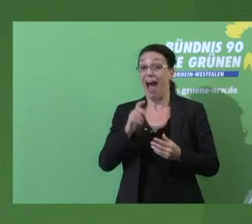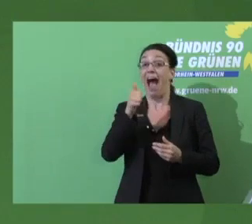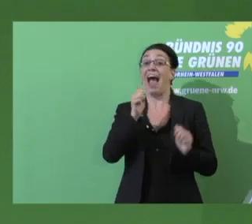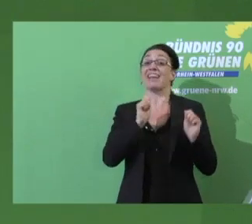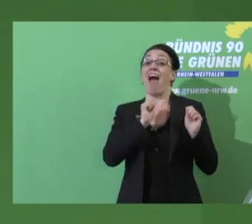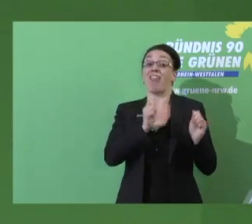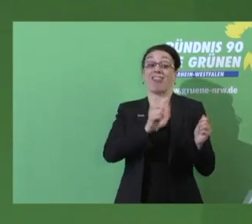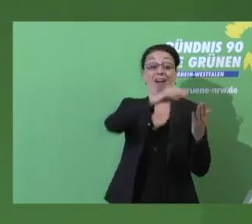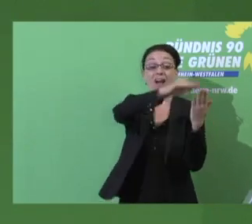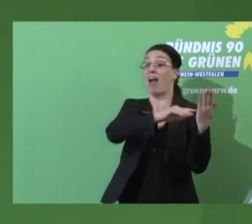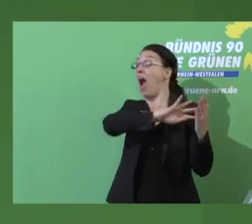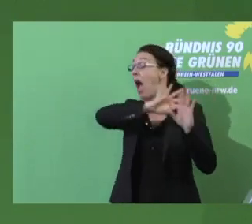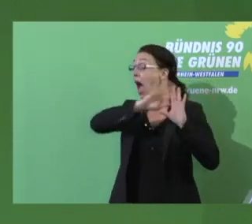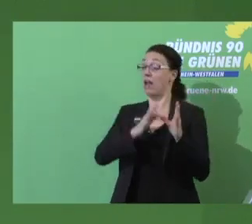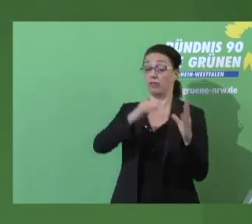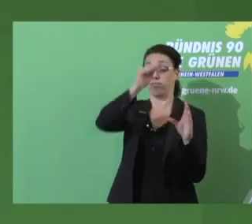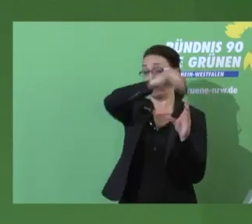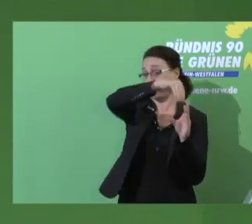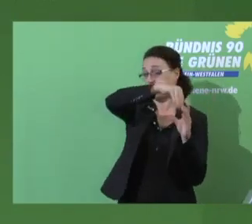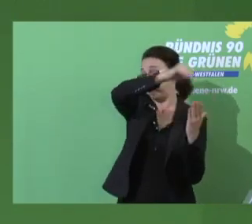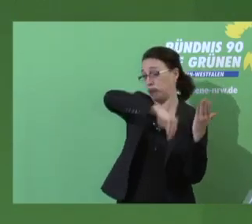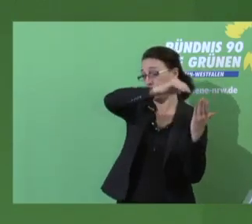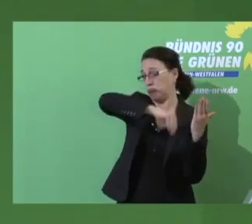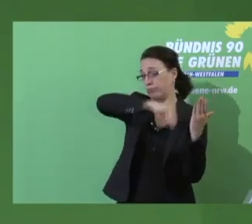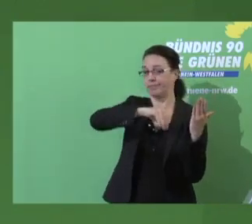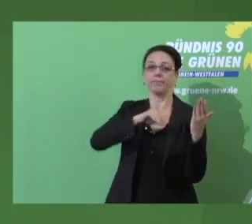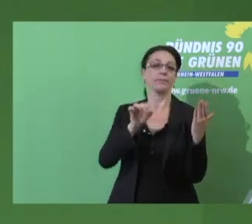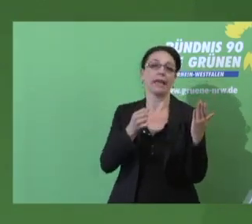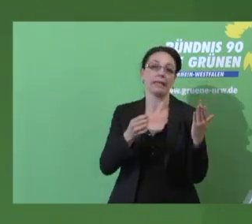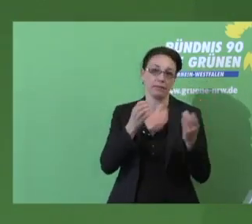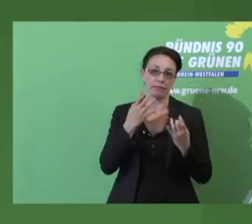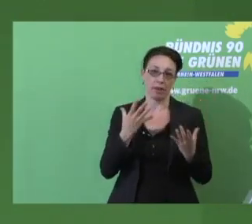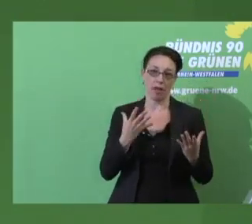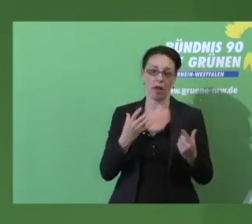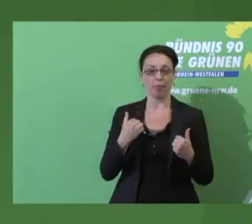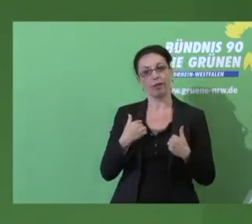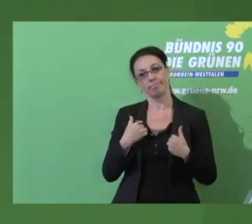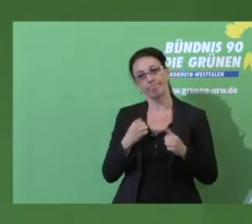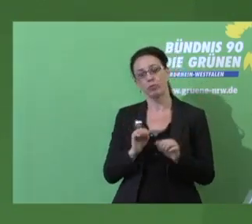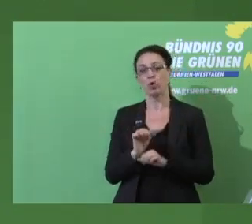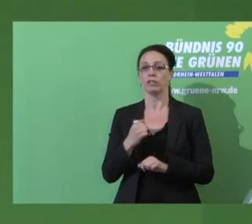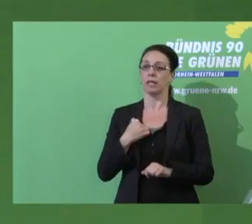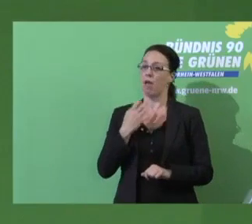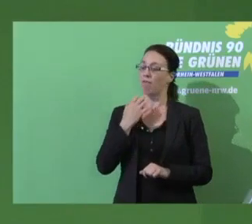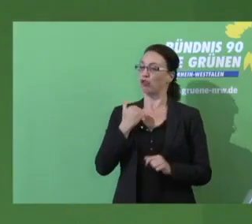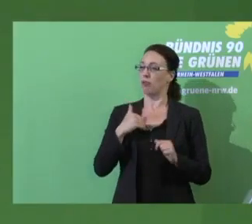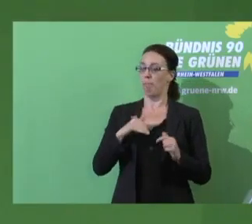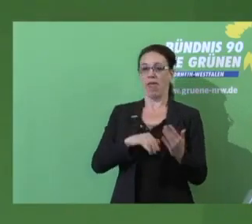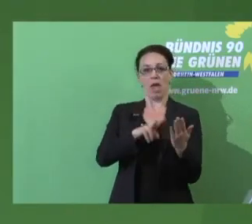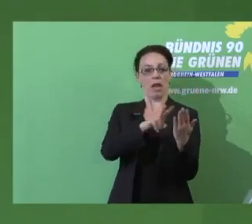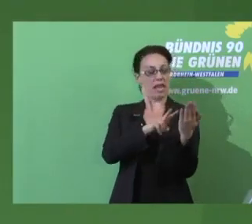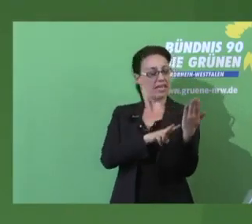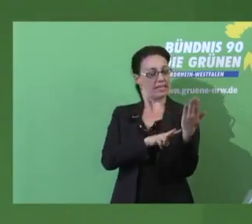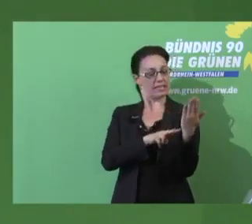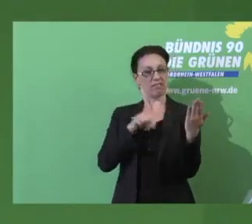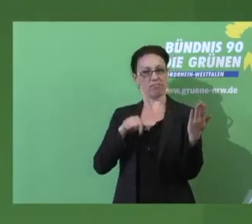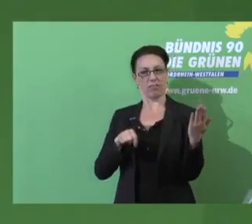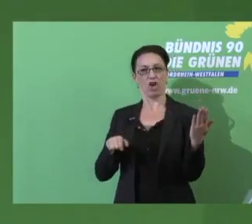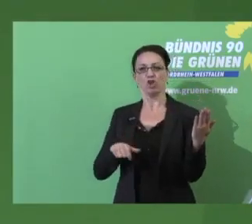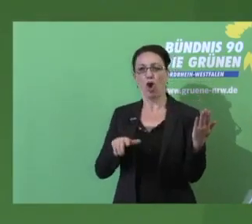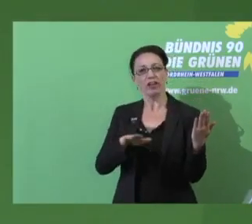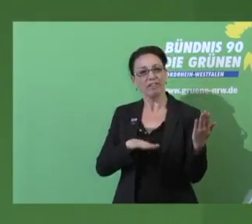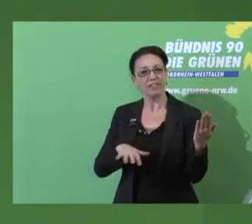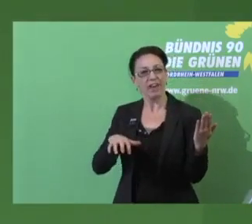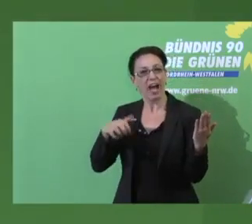Antrag setzen. Aber ich hätte schon ganz gerne mehr darüber gelesen, was die NRW-Grünen